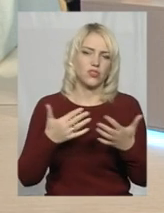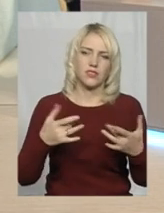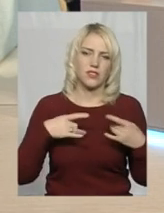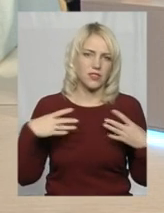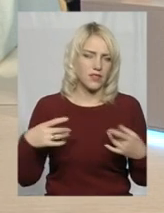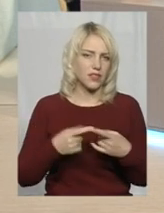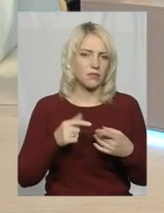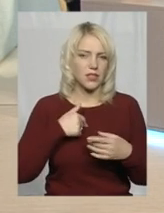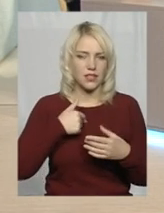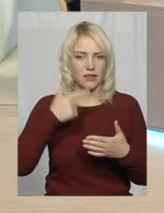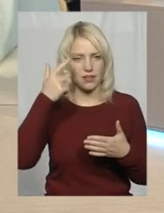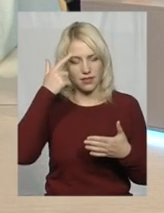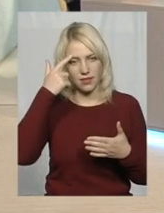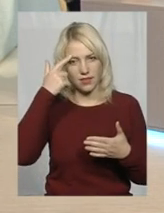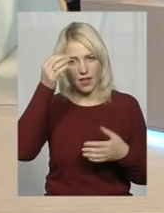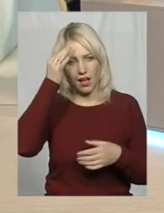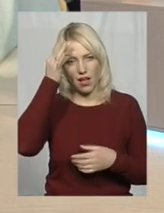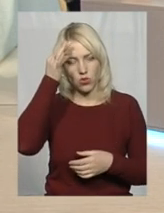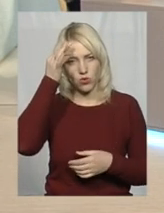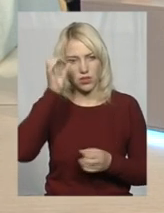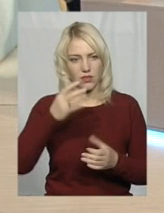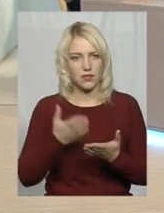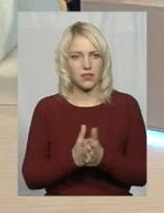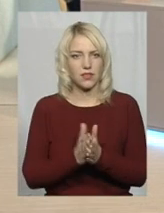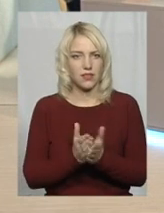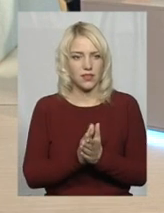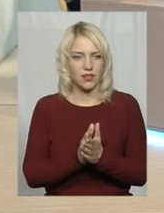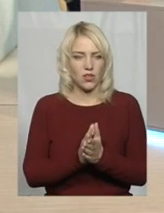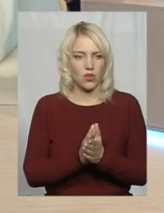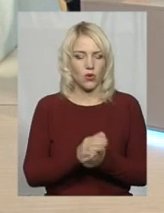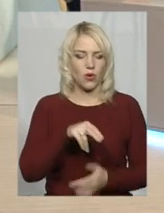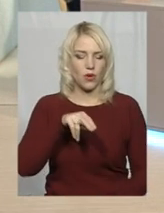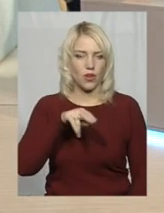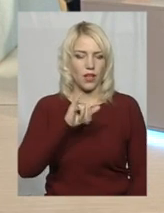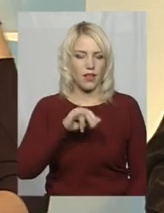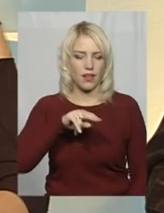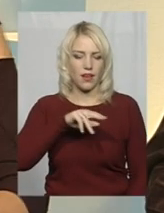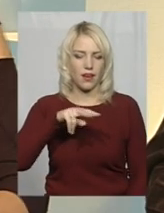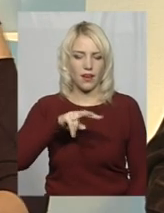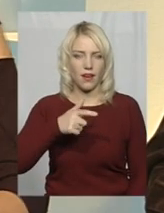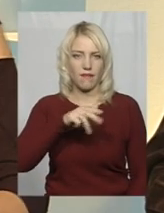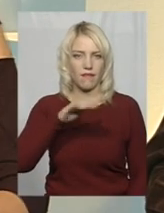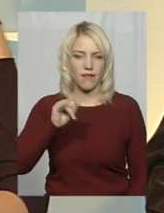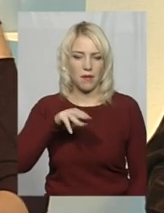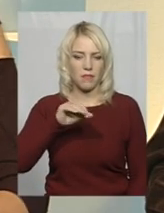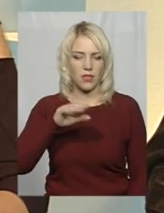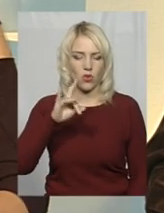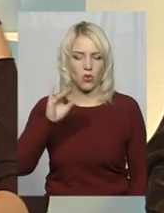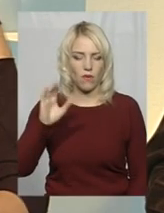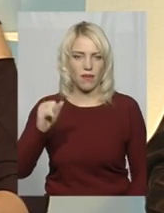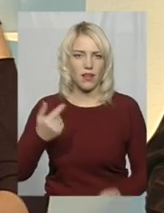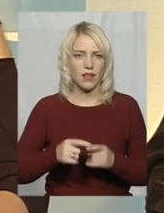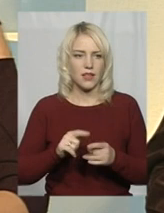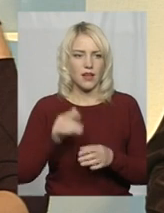це мені нагадує книгу Ільфа і Петрова «Одноповерхова Америка». Це їхні подорожні